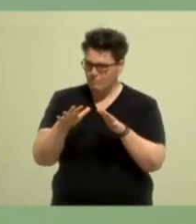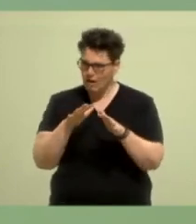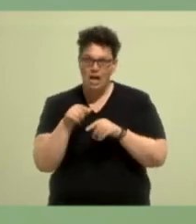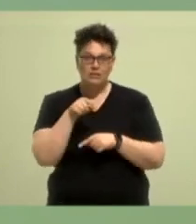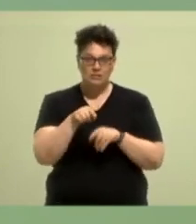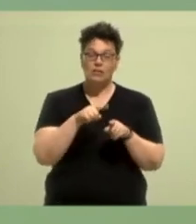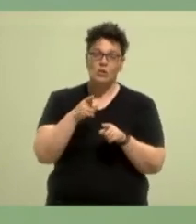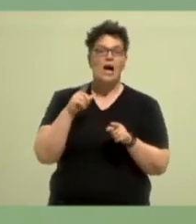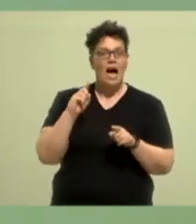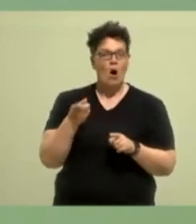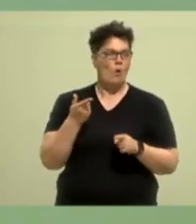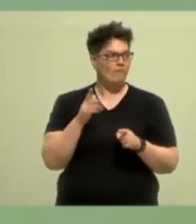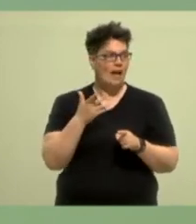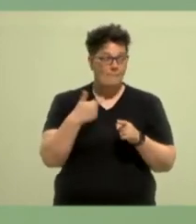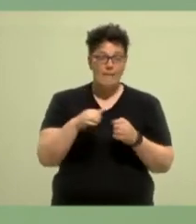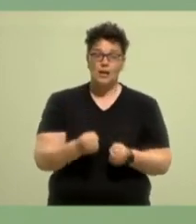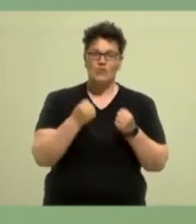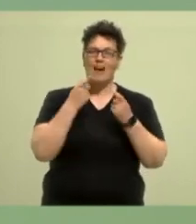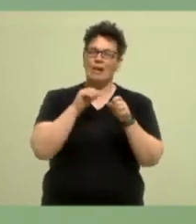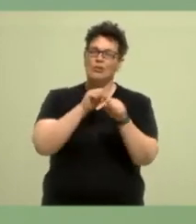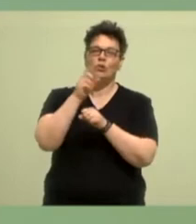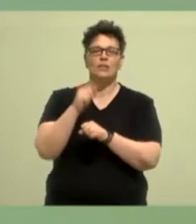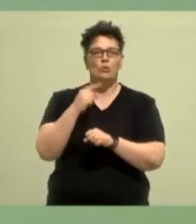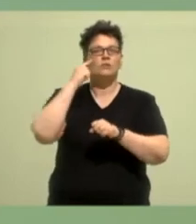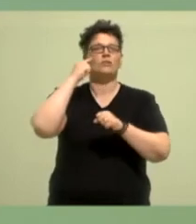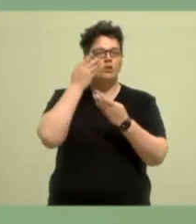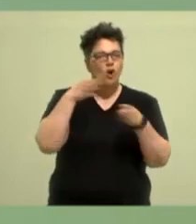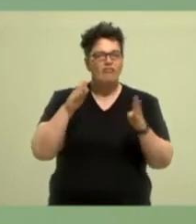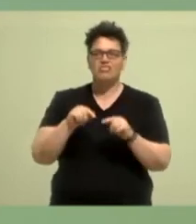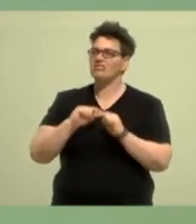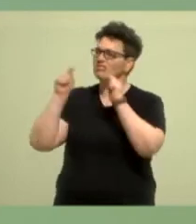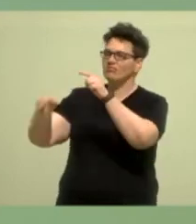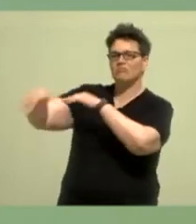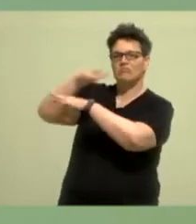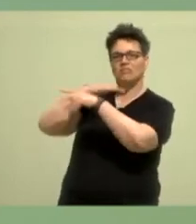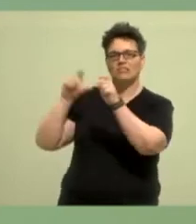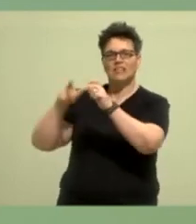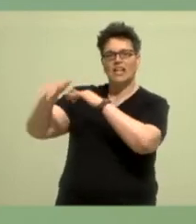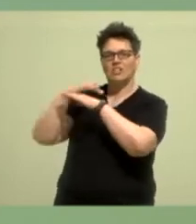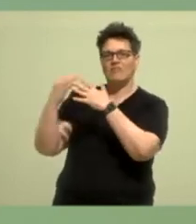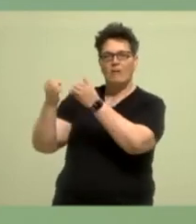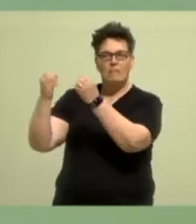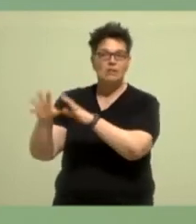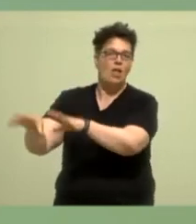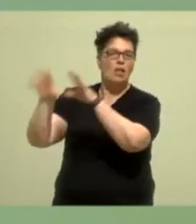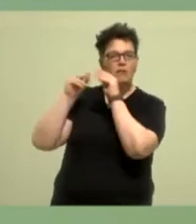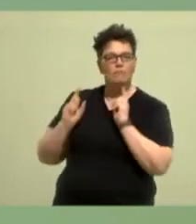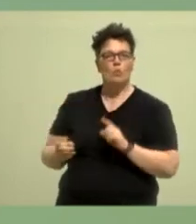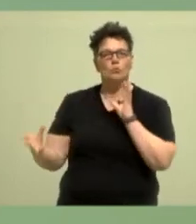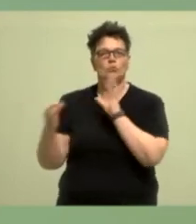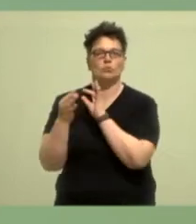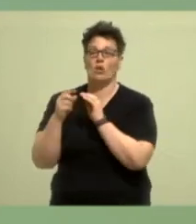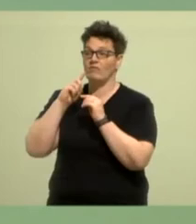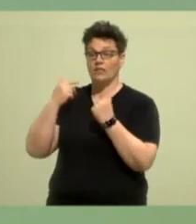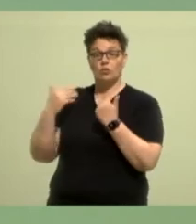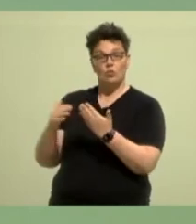lasst uns offen sein für alles, was draußen passiert. Und dann sind wir gut gerüstet für all die Fragen, die